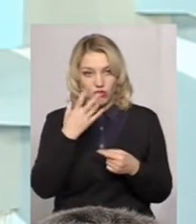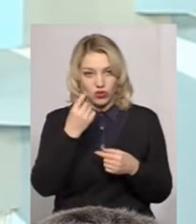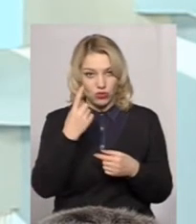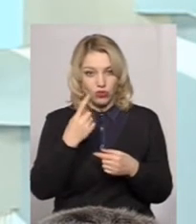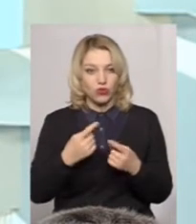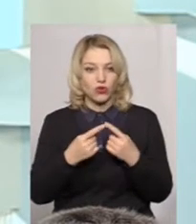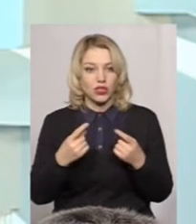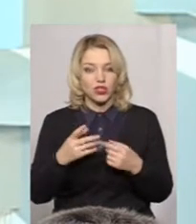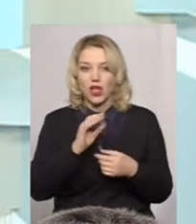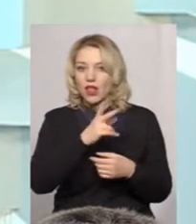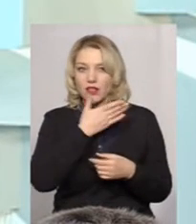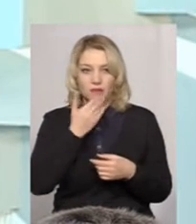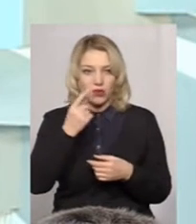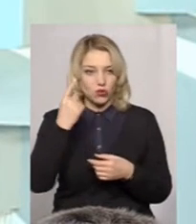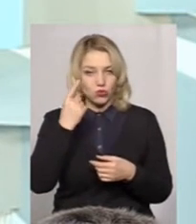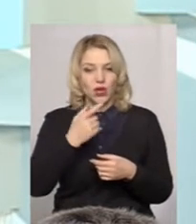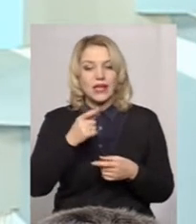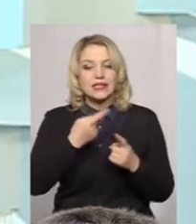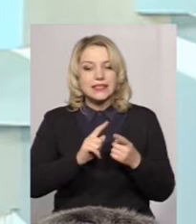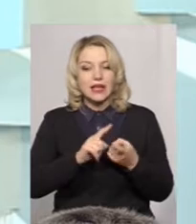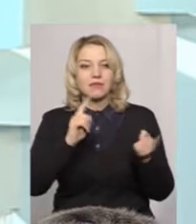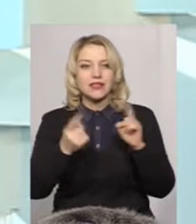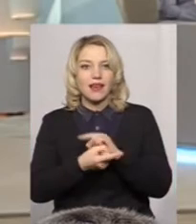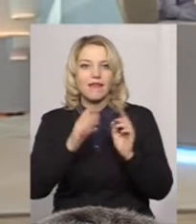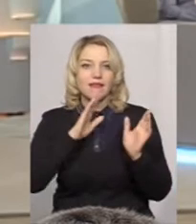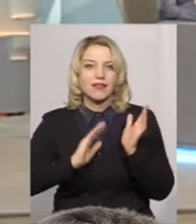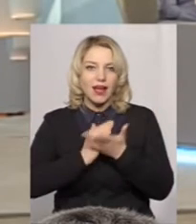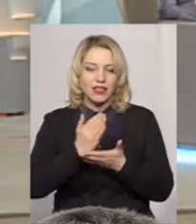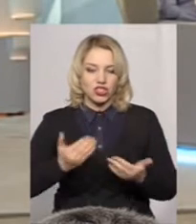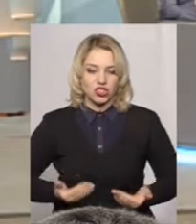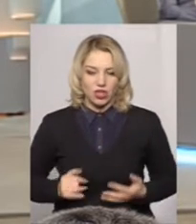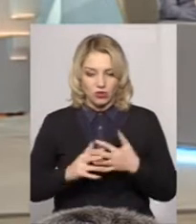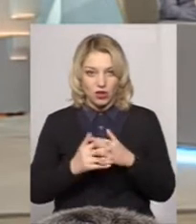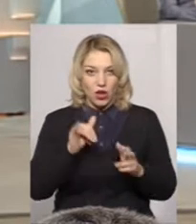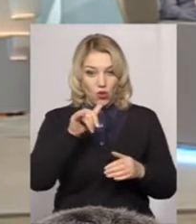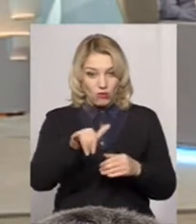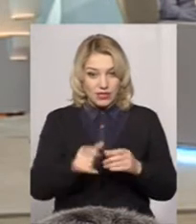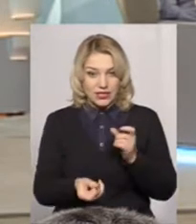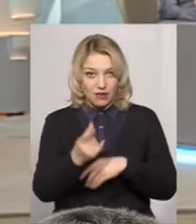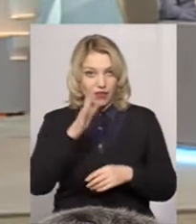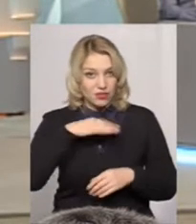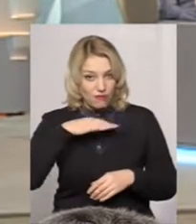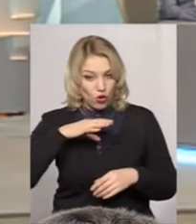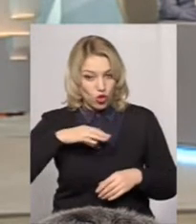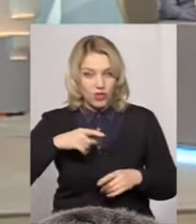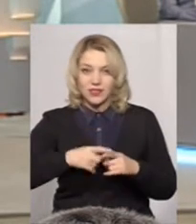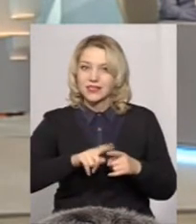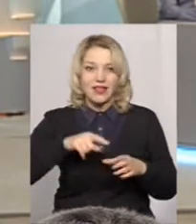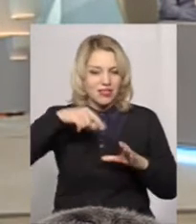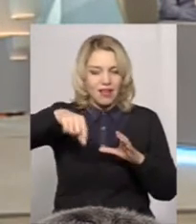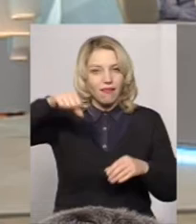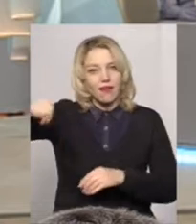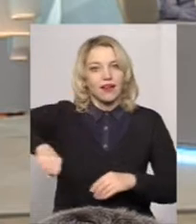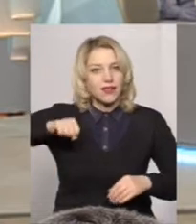ніхто не задумується. Але це насправді міняє якість життя в селі. Давайте уявімо, у вас з'являється водогін, це не криниця і скважина.